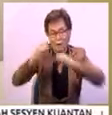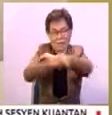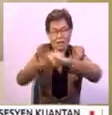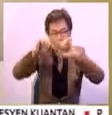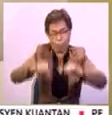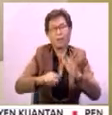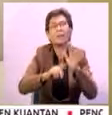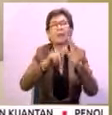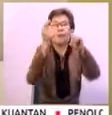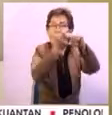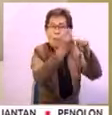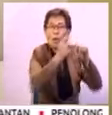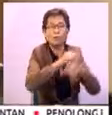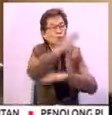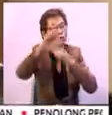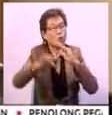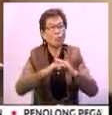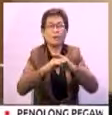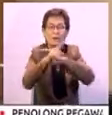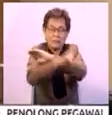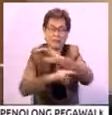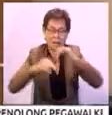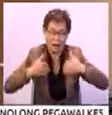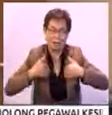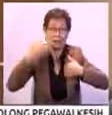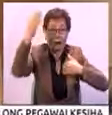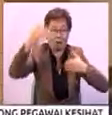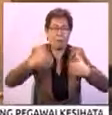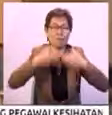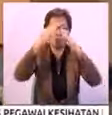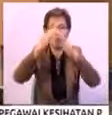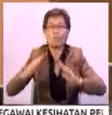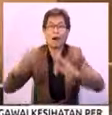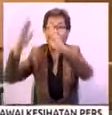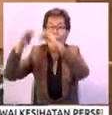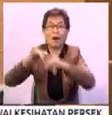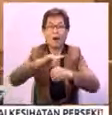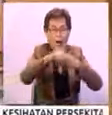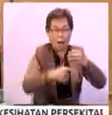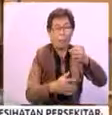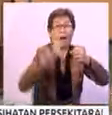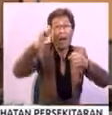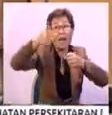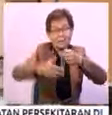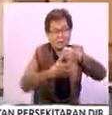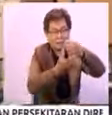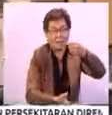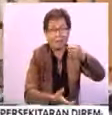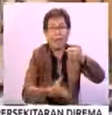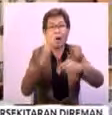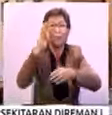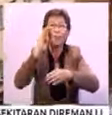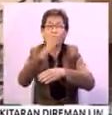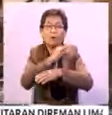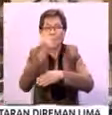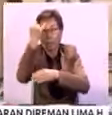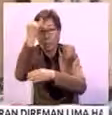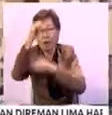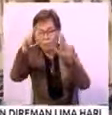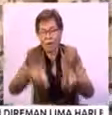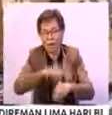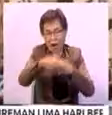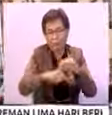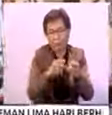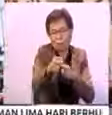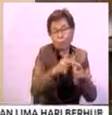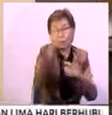perumahan di pingkat negeri ini akan ada rumah harapan. Ikuti siri kedua esok mengenai dana harta bumi putra dan pandangan rakyat mengenai